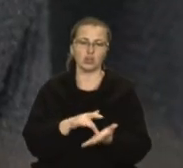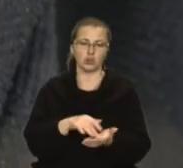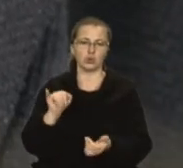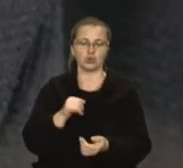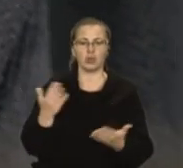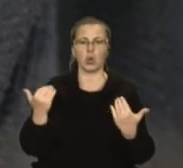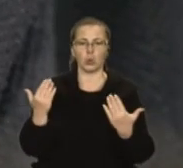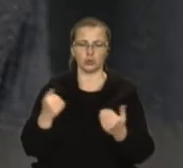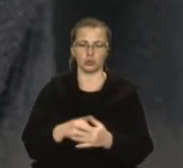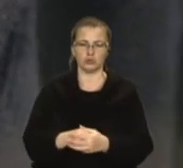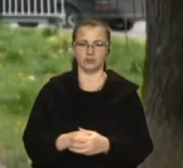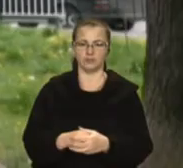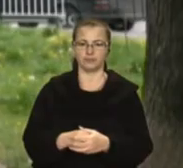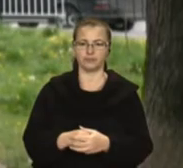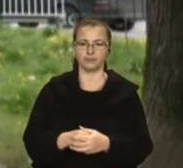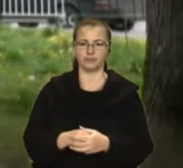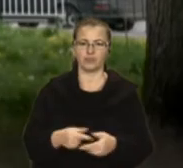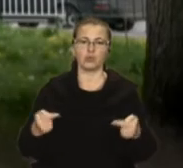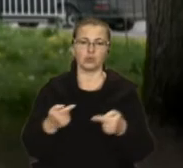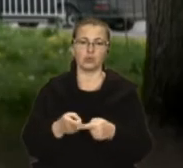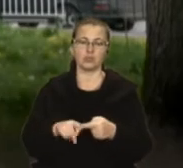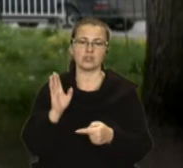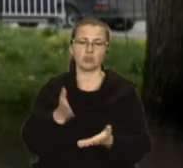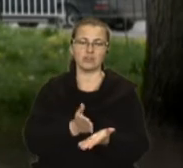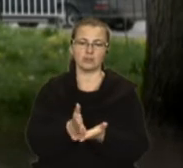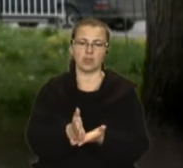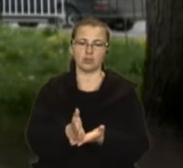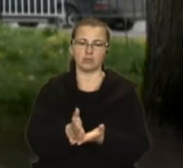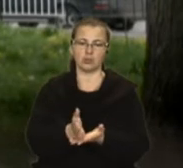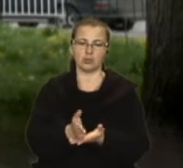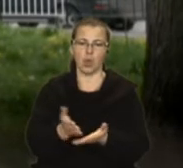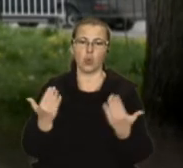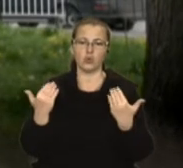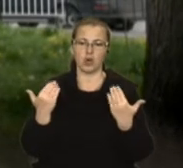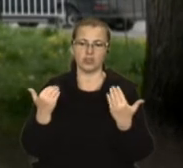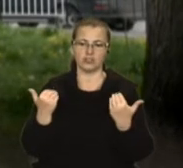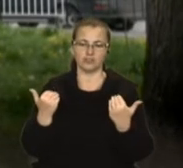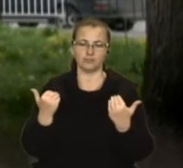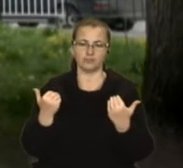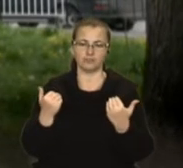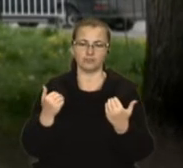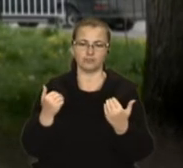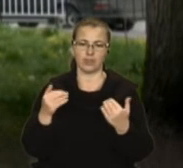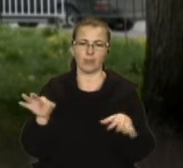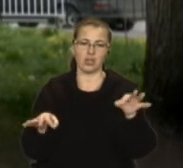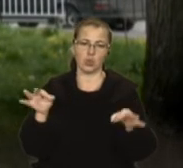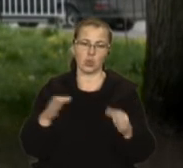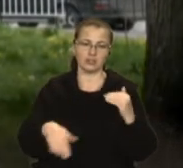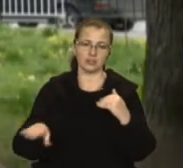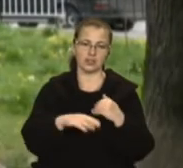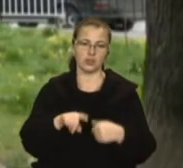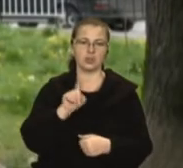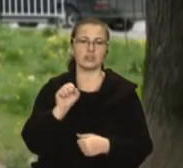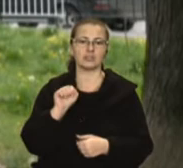курортів Наталія Табака. Точно це буде напрямок курортів, природних територій, заповідних